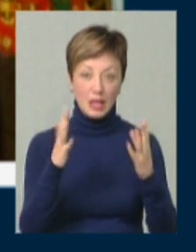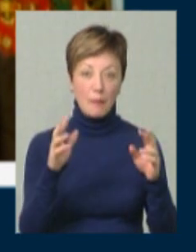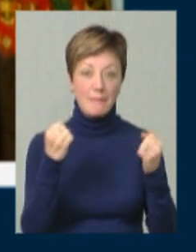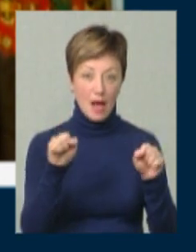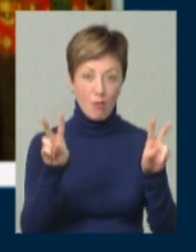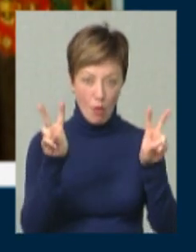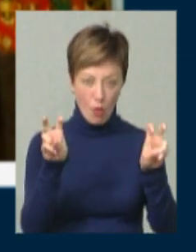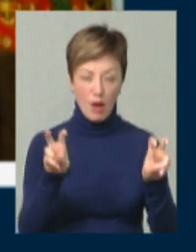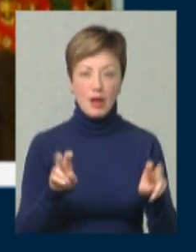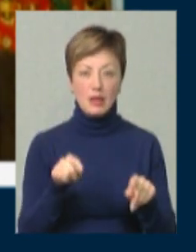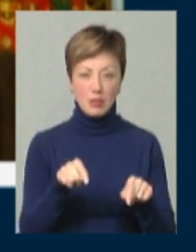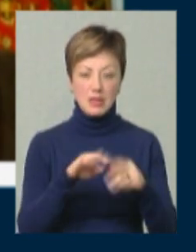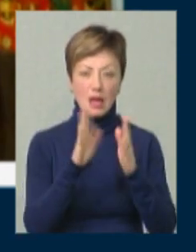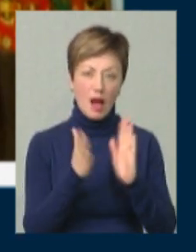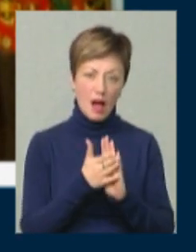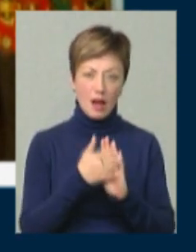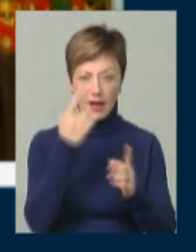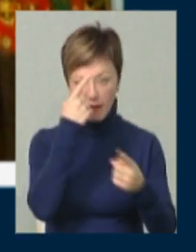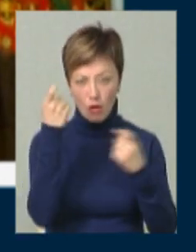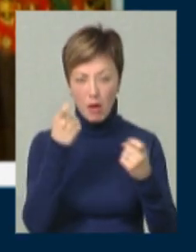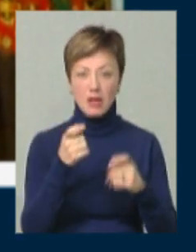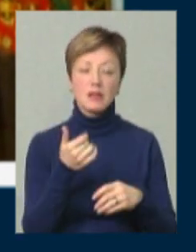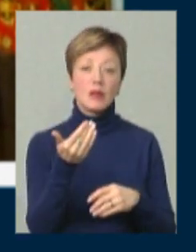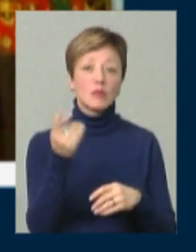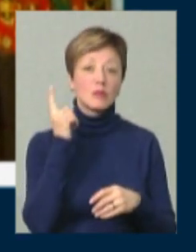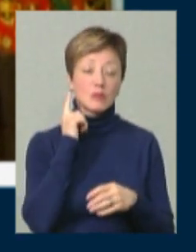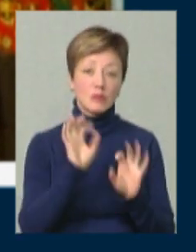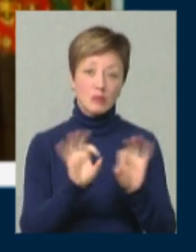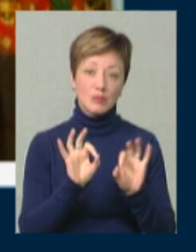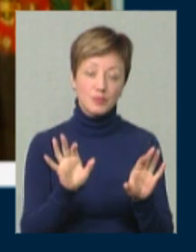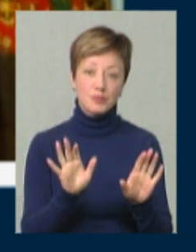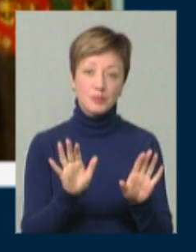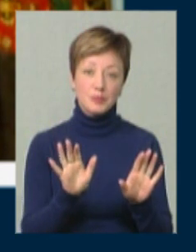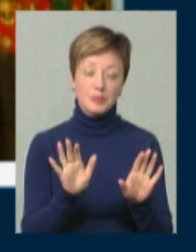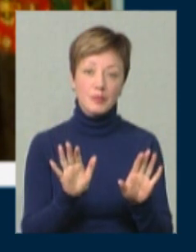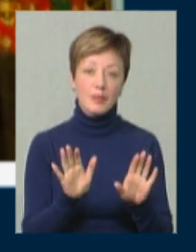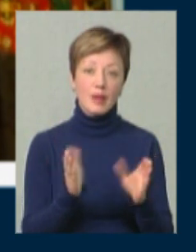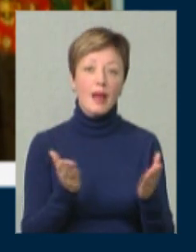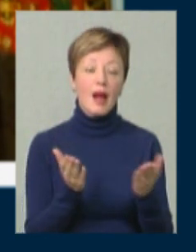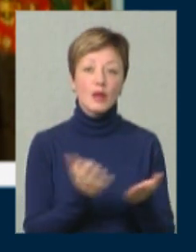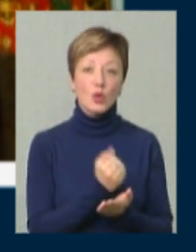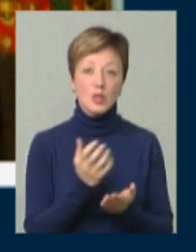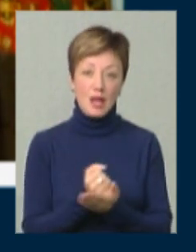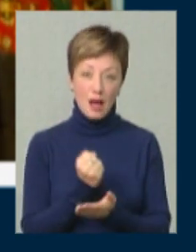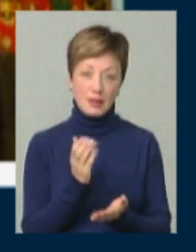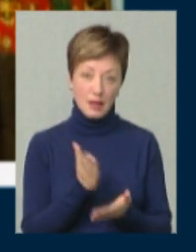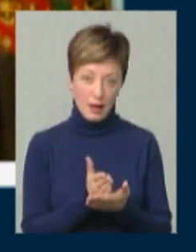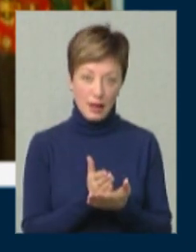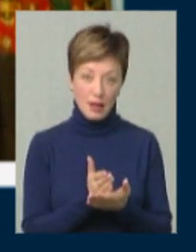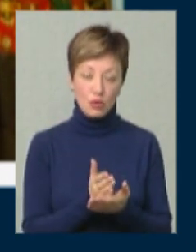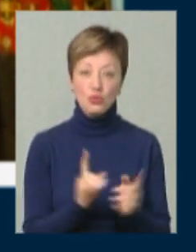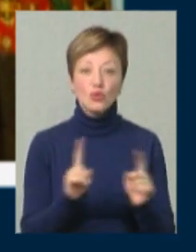ну, така загальна інформація. Від вас хотіла б почути, які досягнення є,